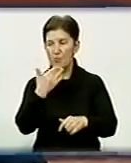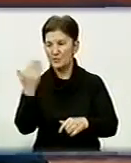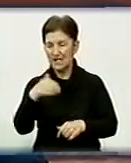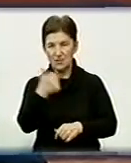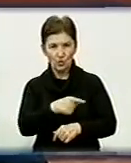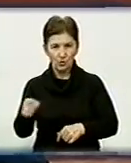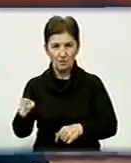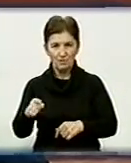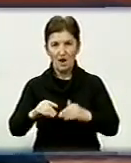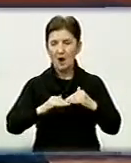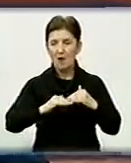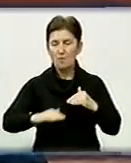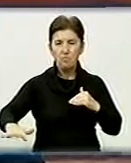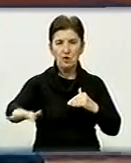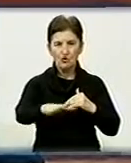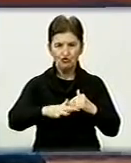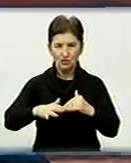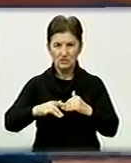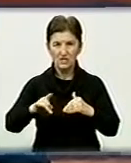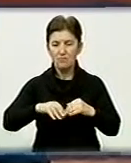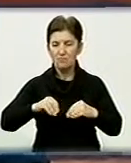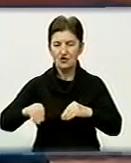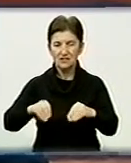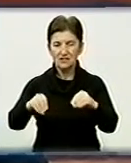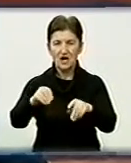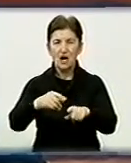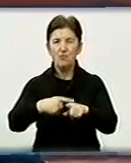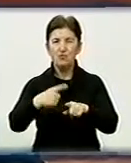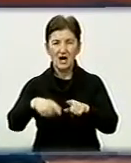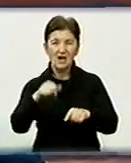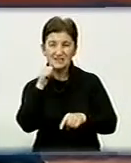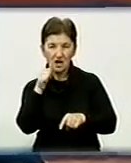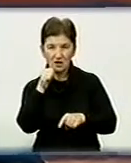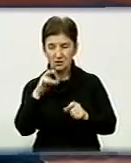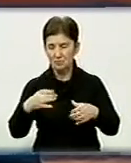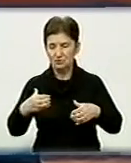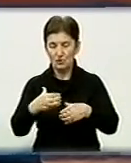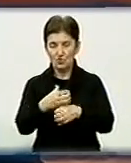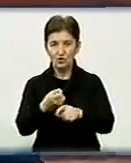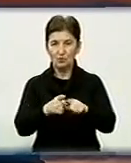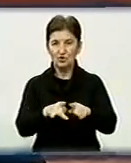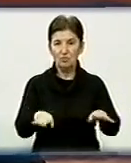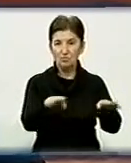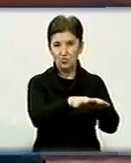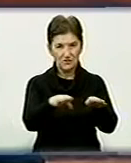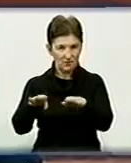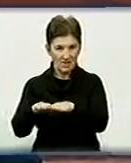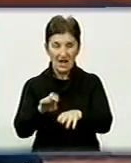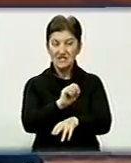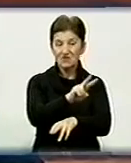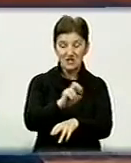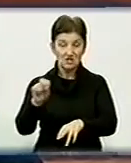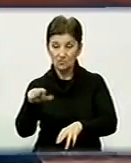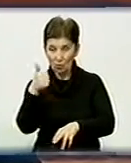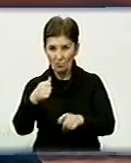площа посівів цукрових буряків скорочується. Через це виробництво цукру у 2013-му порівняно із 2012-м на Кірвоградщині